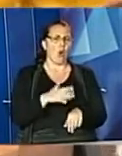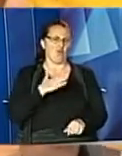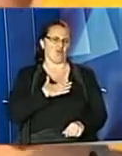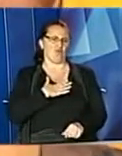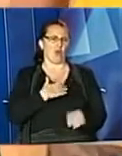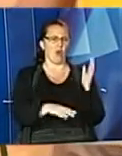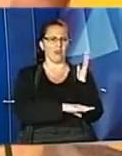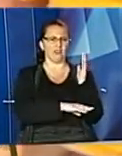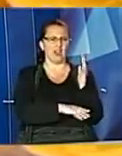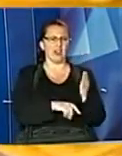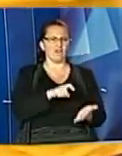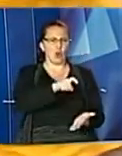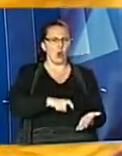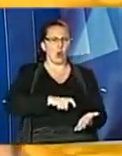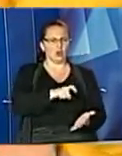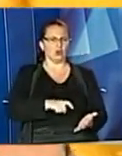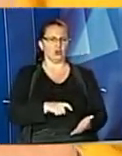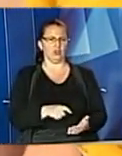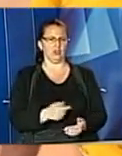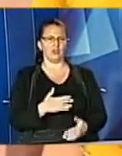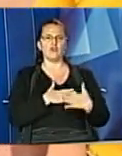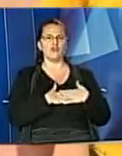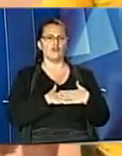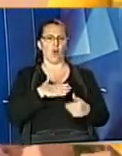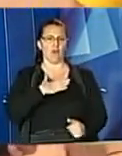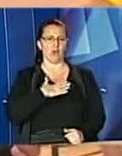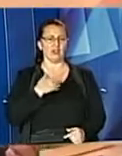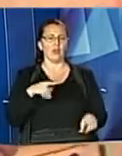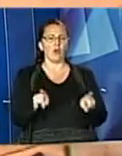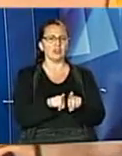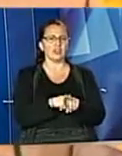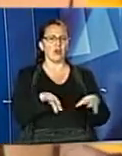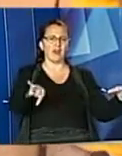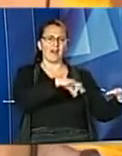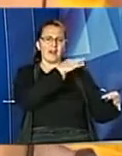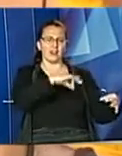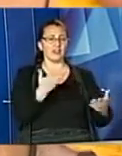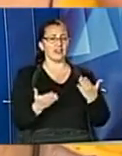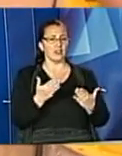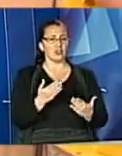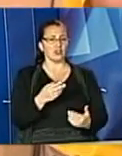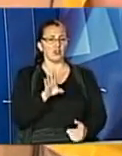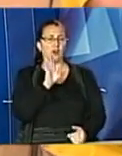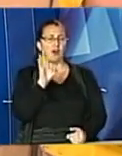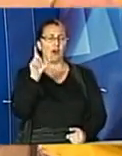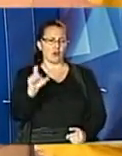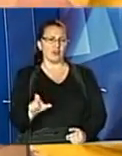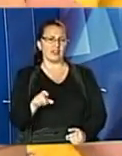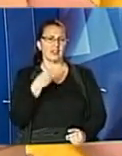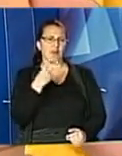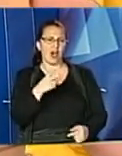розумієте, точіння дерева – це приблизно гра на скрипці. Тобто, якщо людина бачить, в неї летить стружка, вона закручується, це